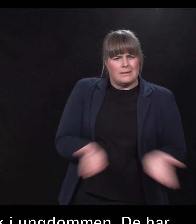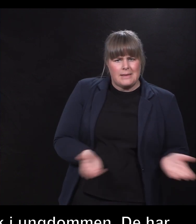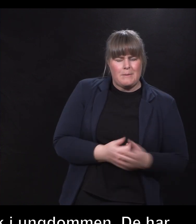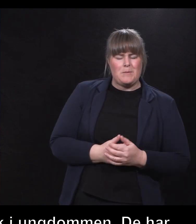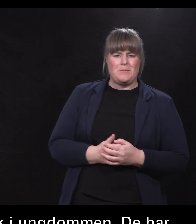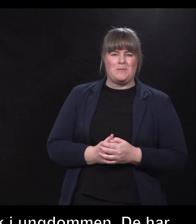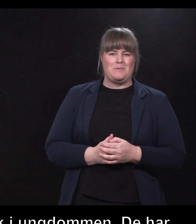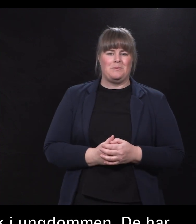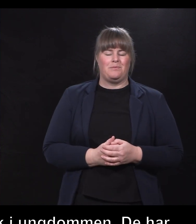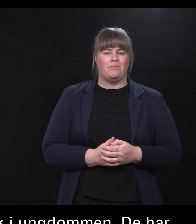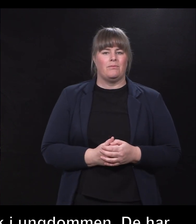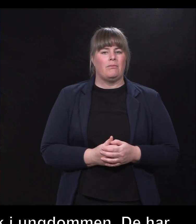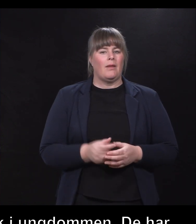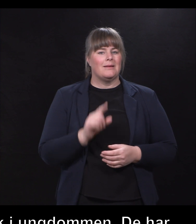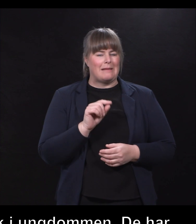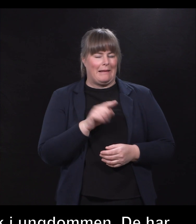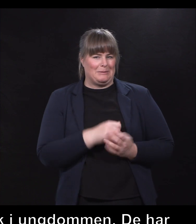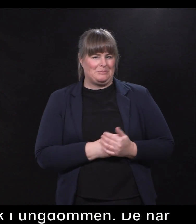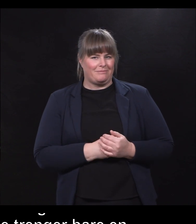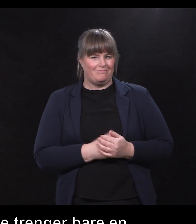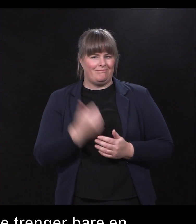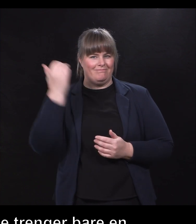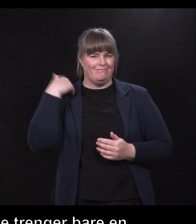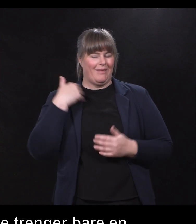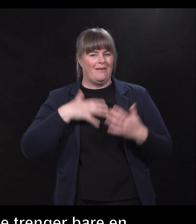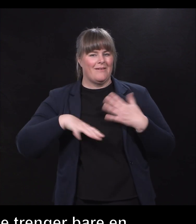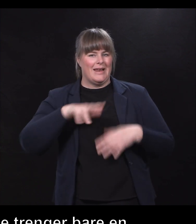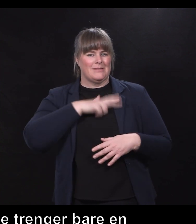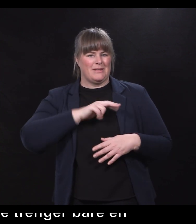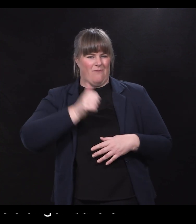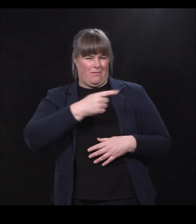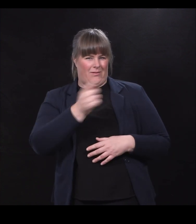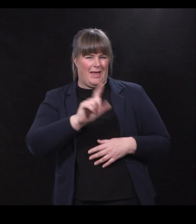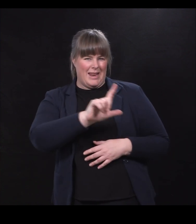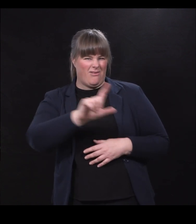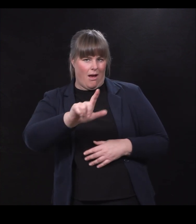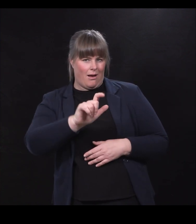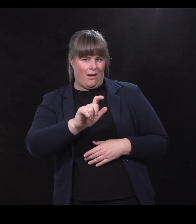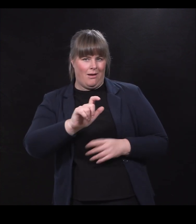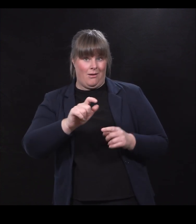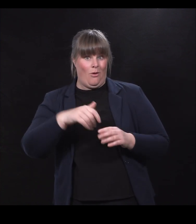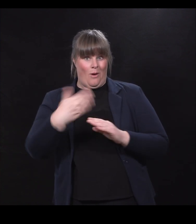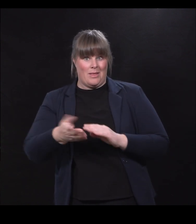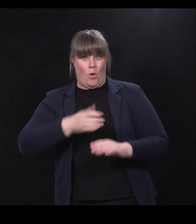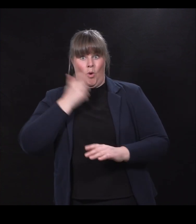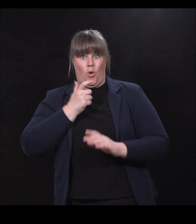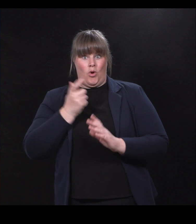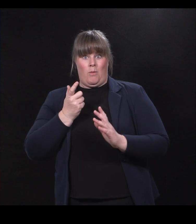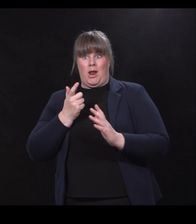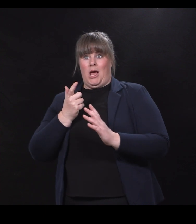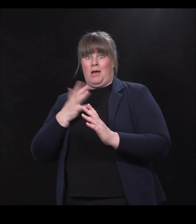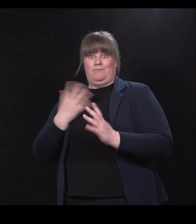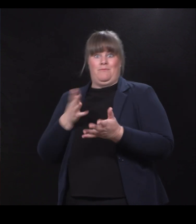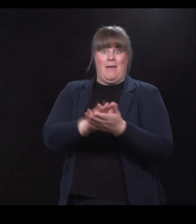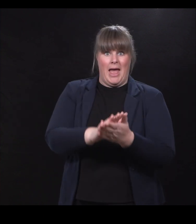Så i LIV-laga da dere vant frivillighetsprisen, da sto vel ungdommen i kø da, var det vanskelig å svelge unna alle som ville være